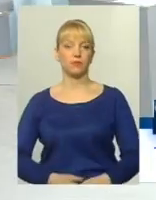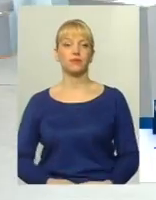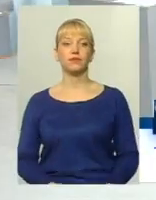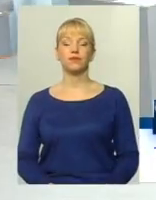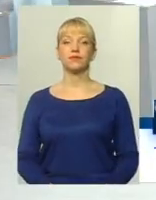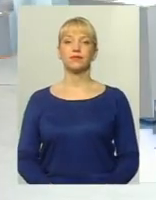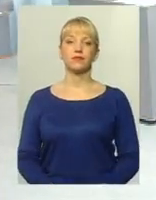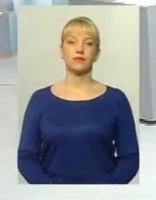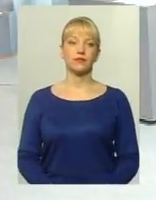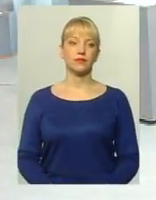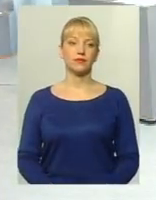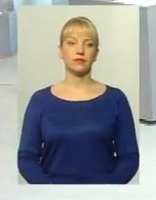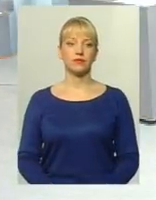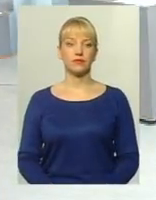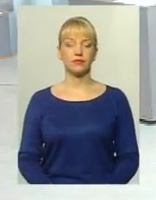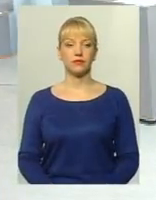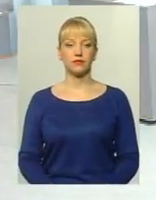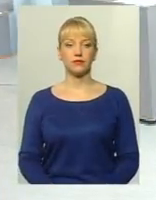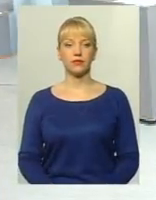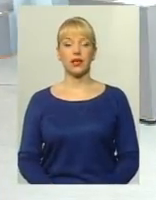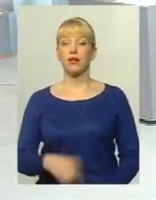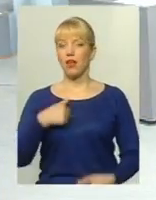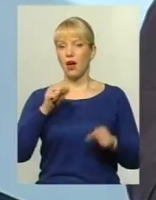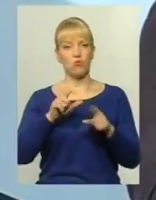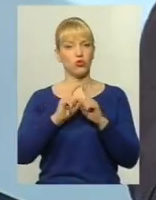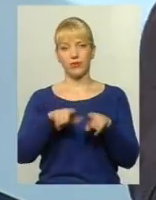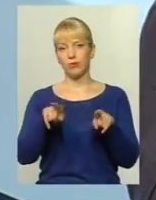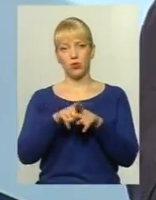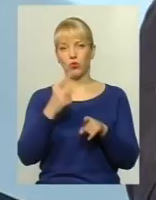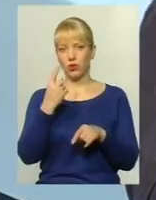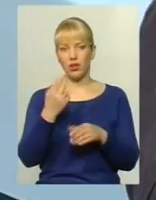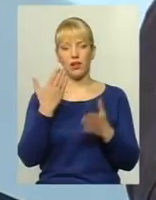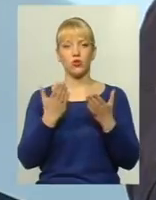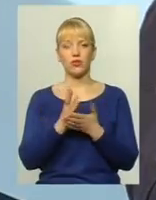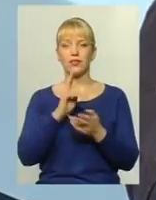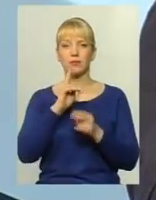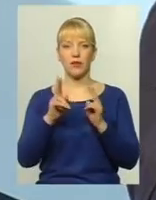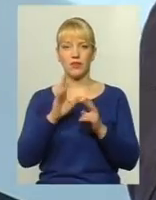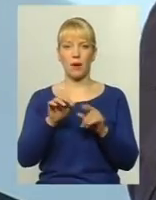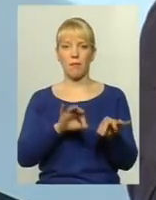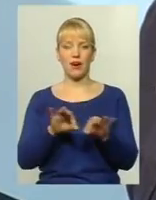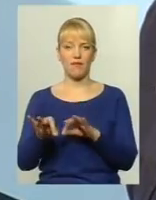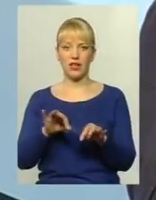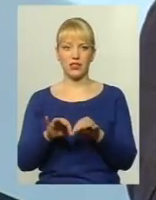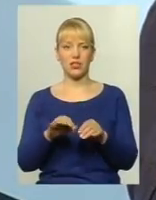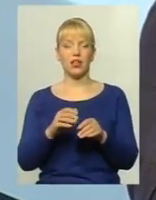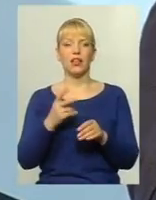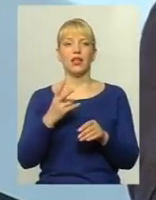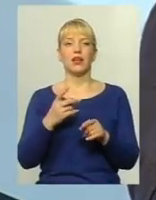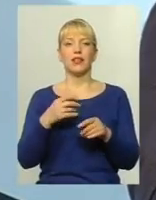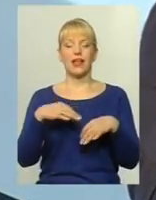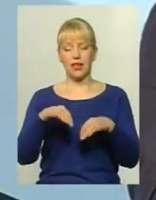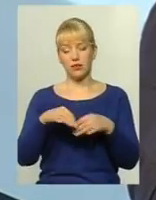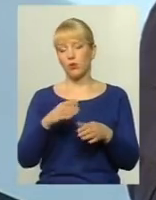Дякую за питання. Можна відпочити? Будь ласка. Я можу сказати одне, що якщо є якісь скарги на перевезення пасажирів на той чи інший транспорт,